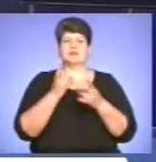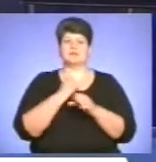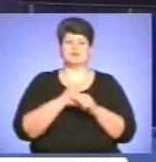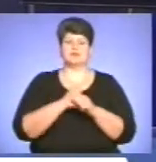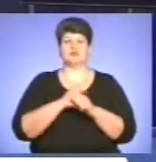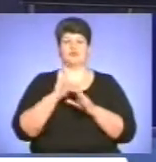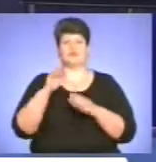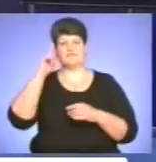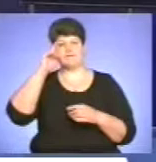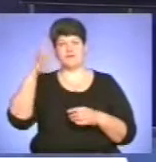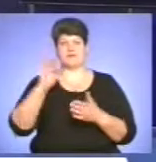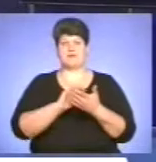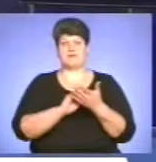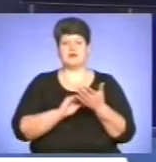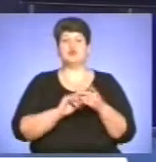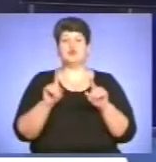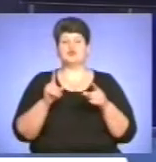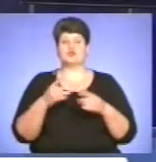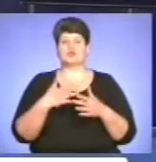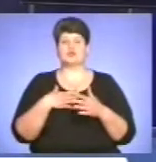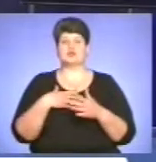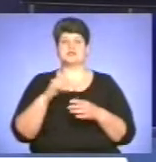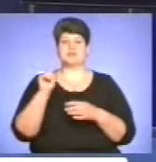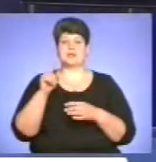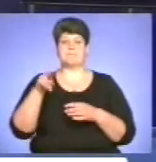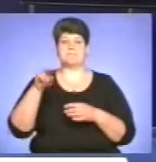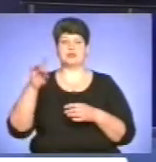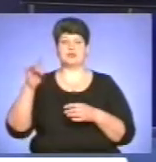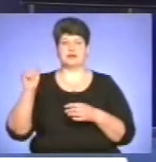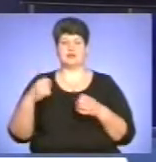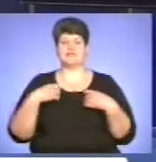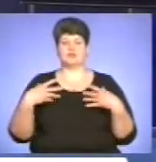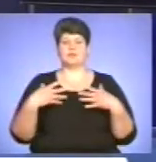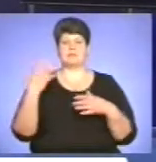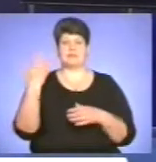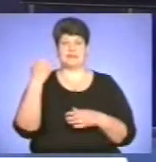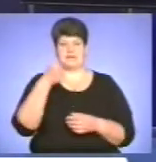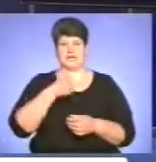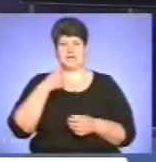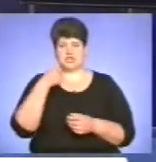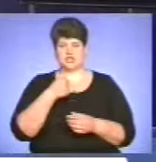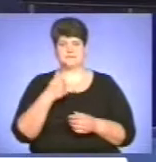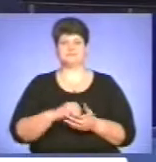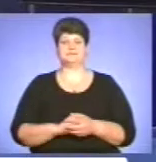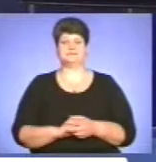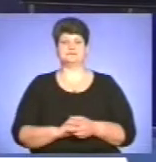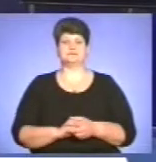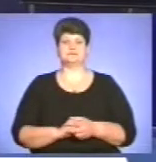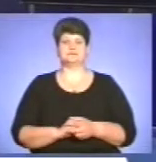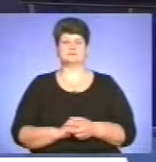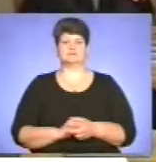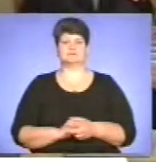відомим автором? І чому журнал «Золота пектораль» ще від лютого святкує п'ятиріччя, дізнавалася моя колега Наталія Лазука.